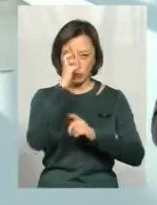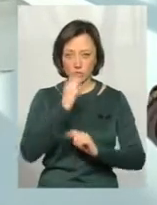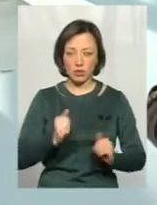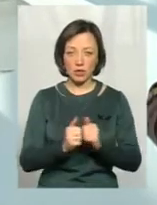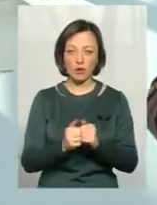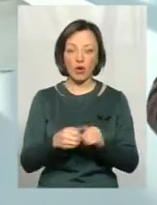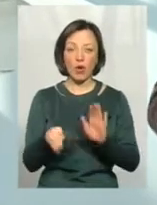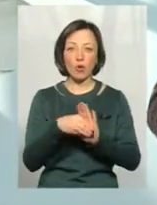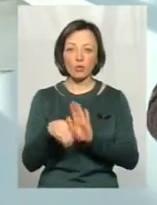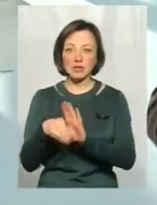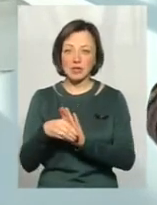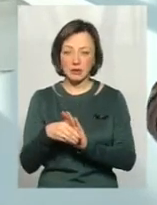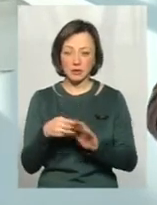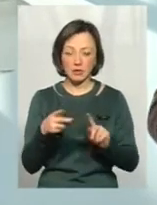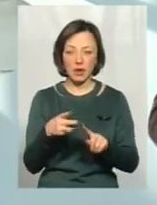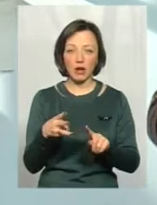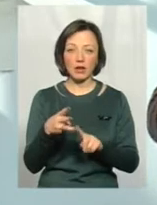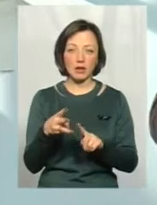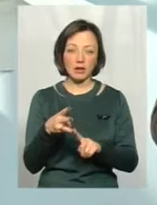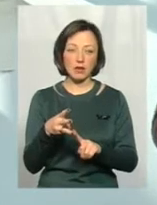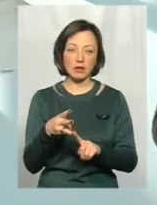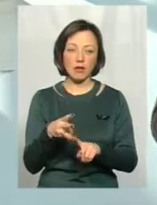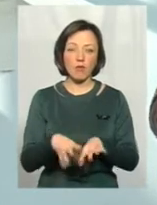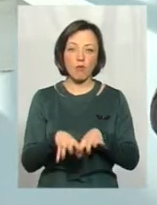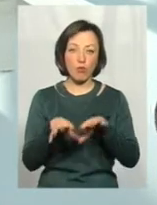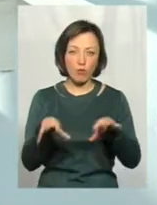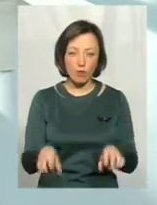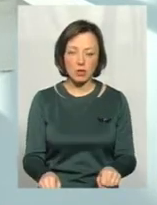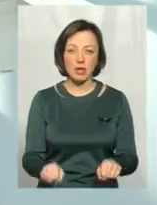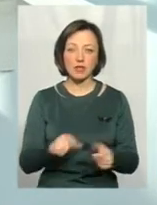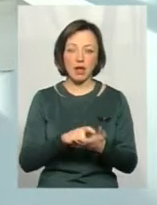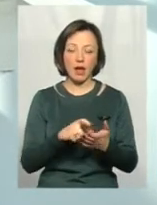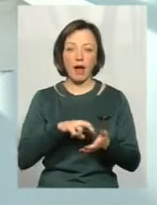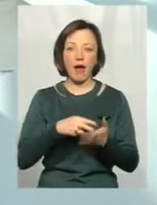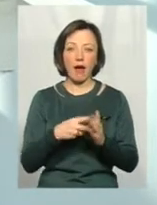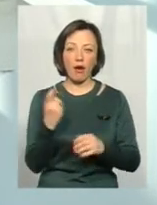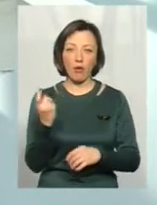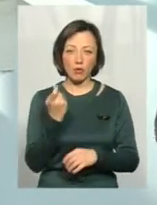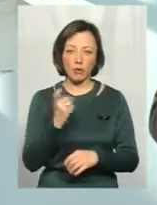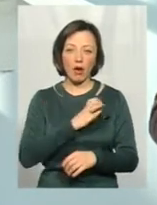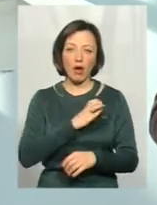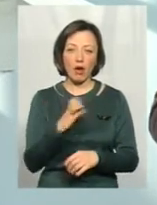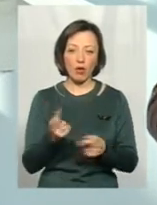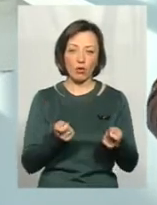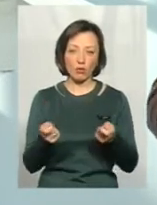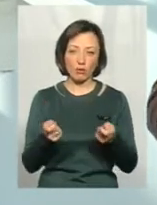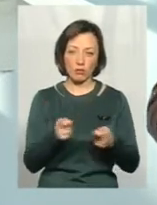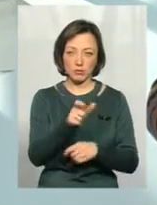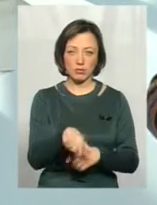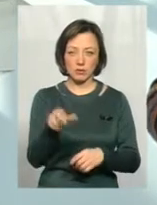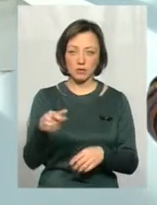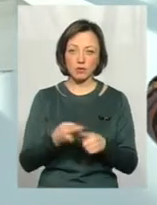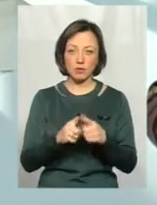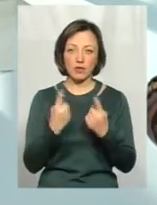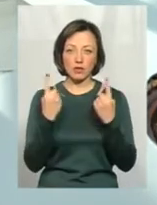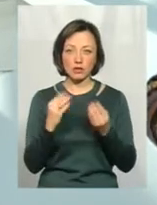Корупційними моментами це друге, але насамперед монополізацією економіки, тобто олігархізацією країни. І от саме в цьому